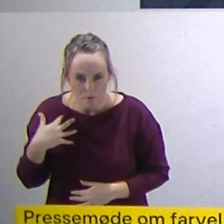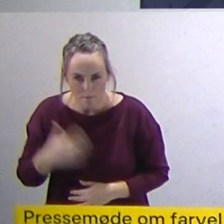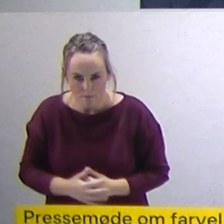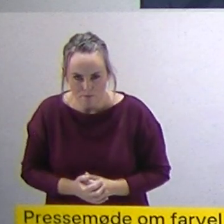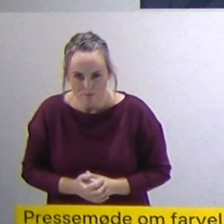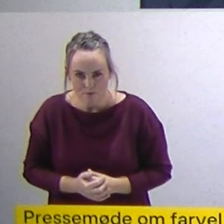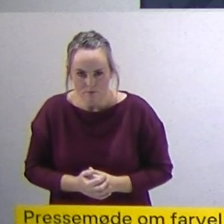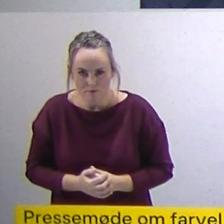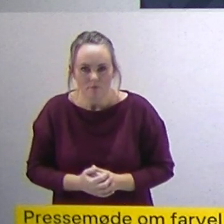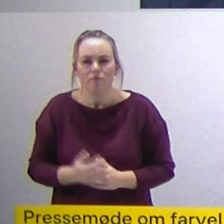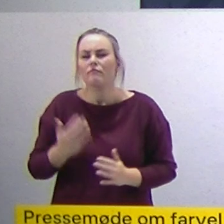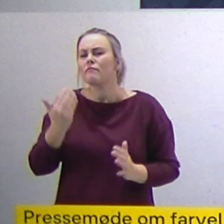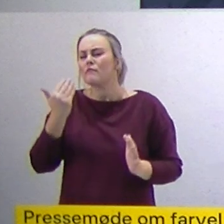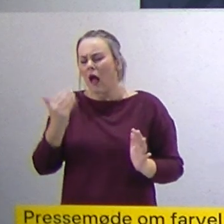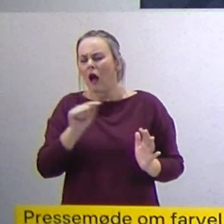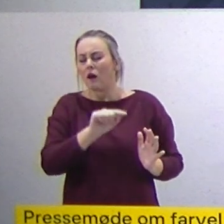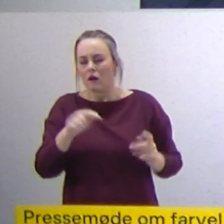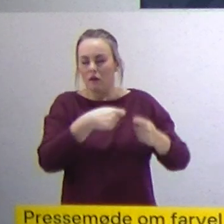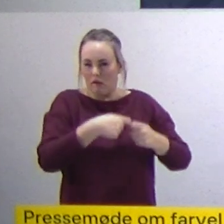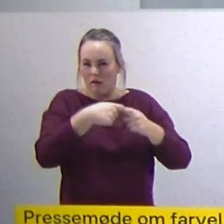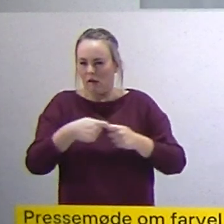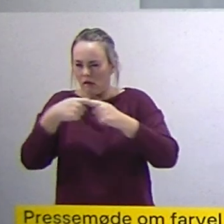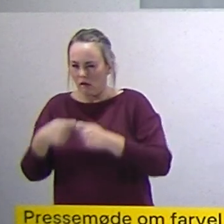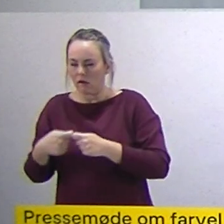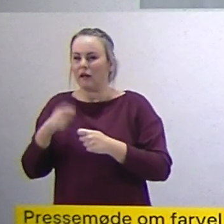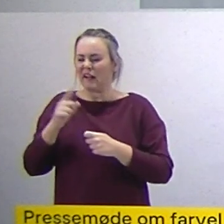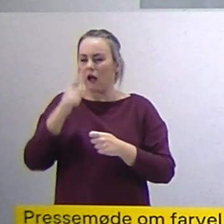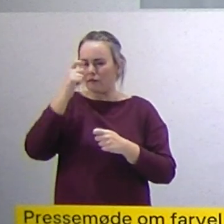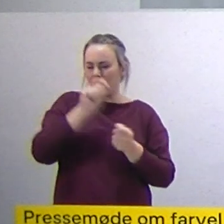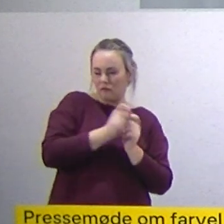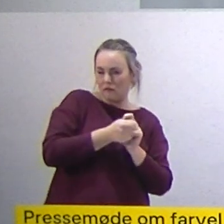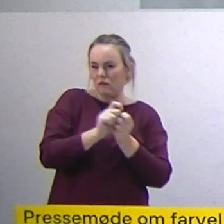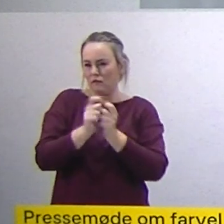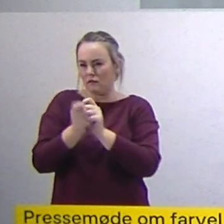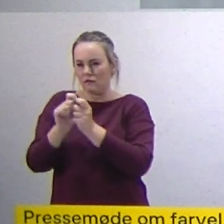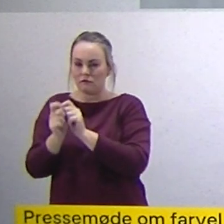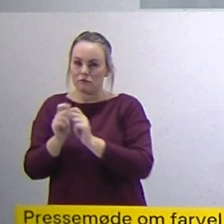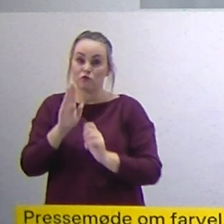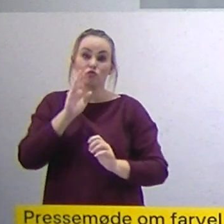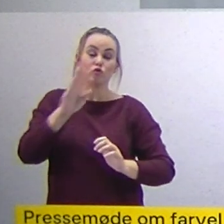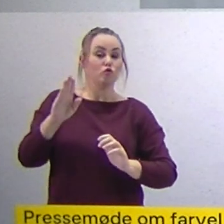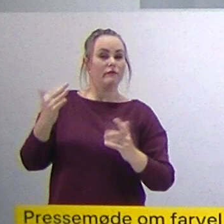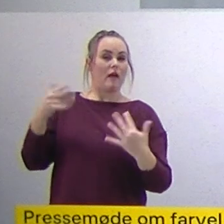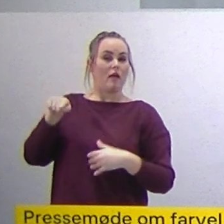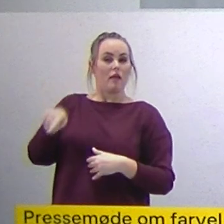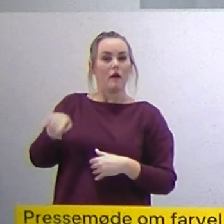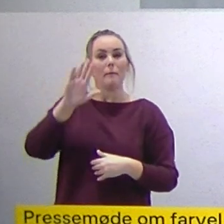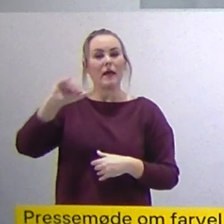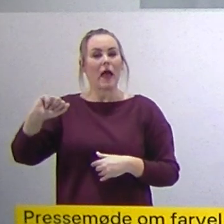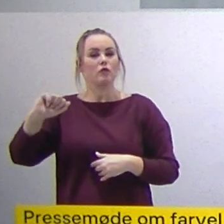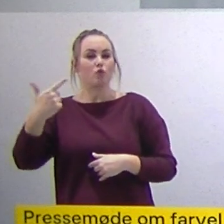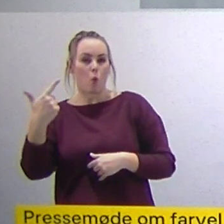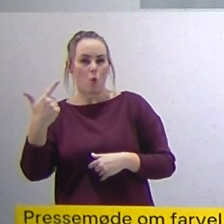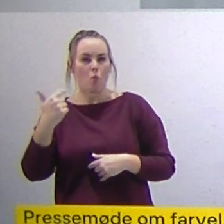antagelser, der har ændret sig lidt i forhold til de her modeller siden da. Vi har fået en ny spiller på banen, det er den her BA2